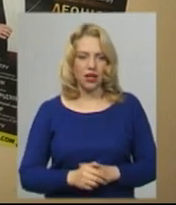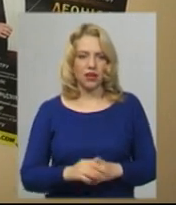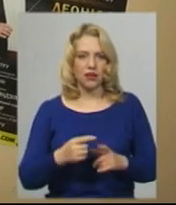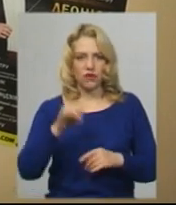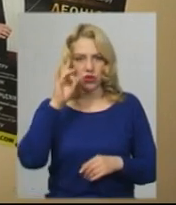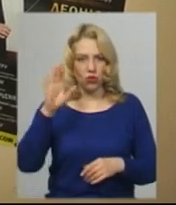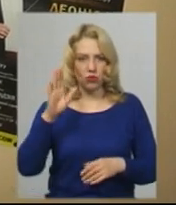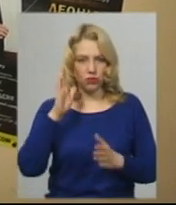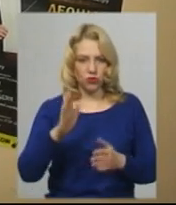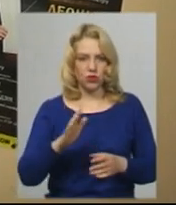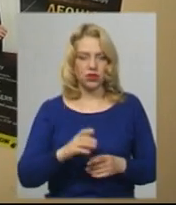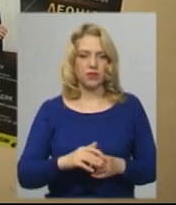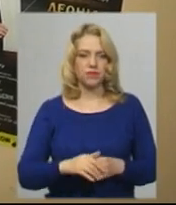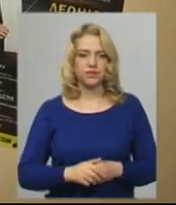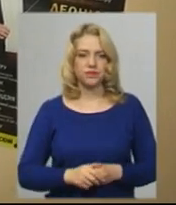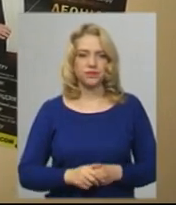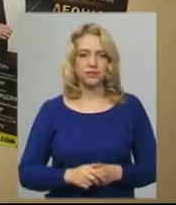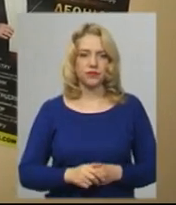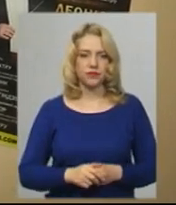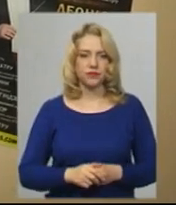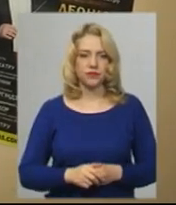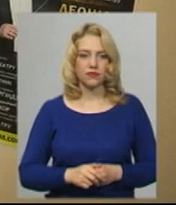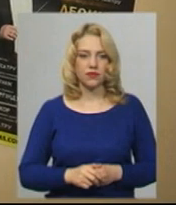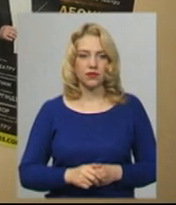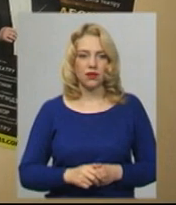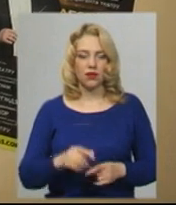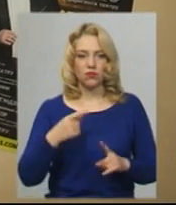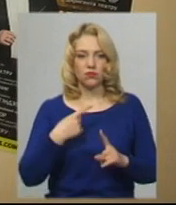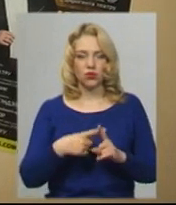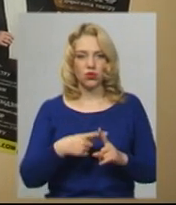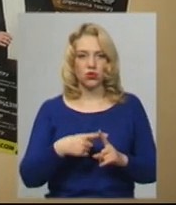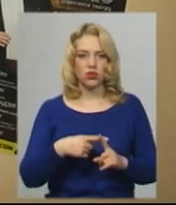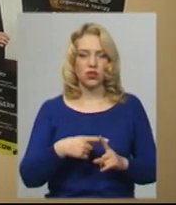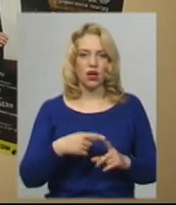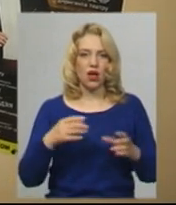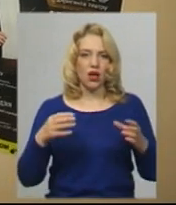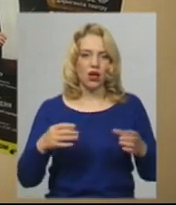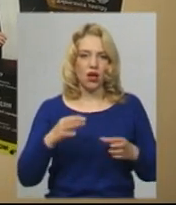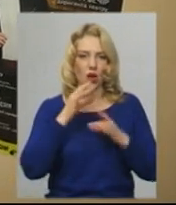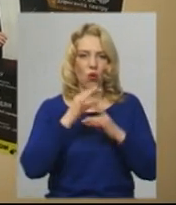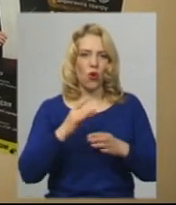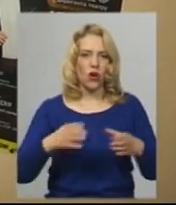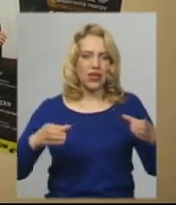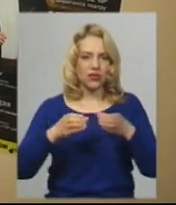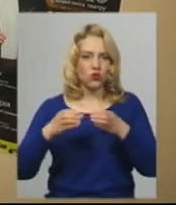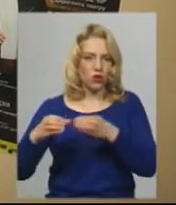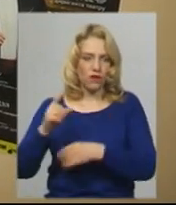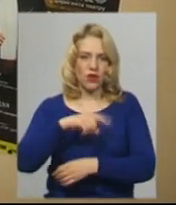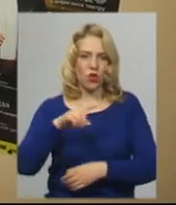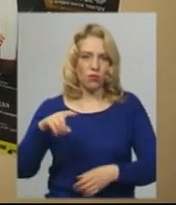відома річ, хід естрадний. Ну, плюс оркестрові номери, там буде номер з